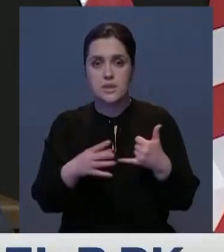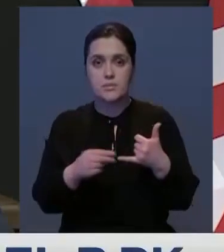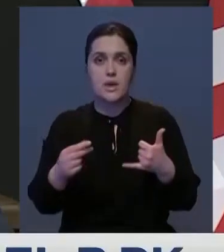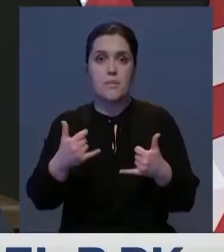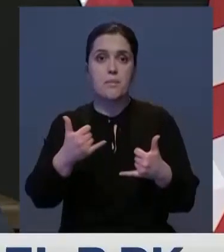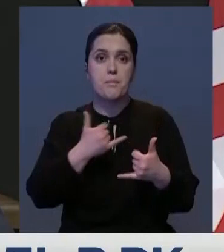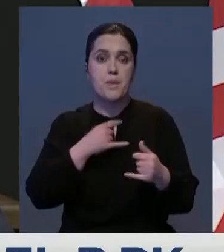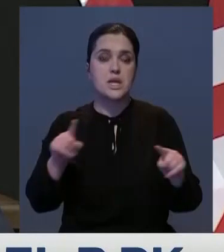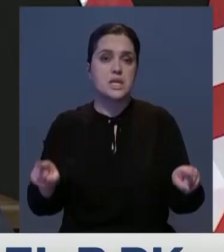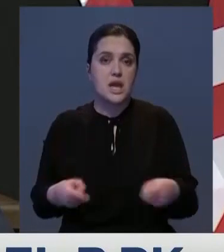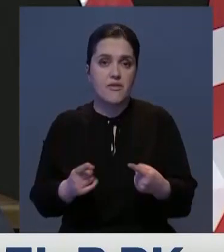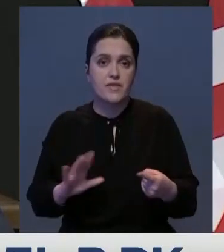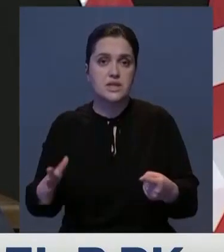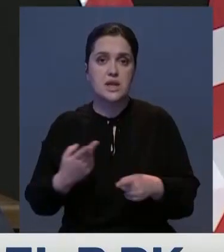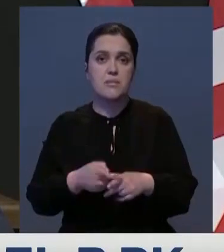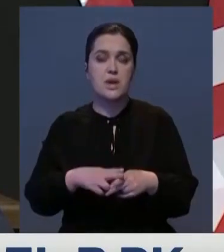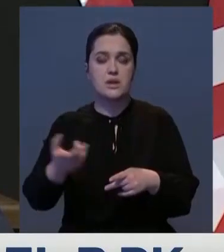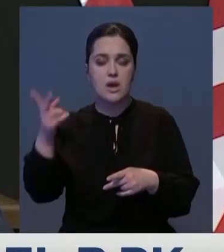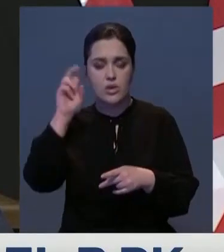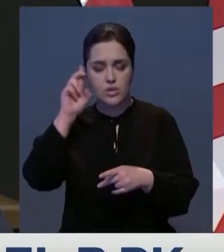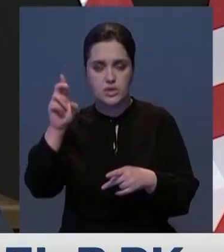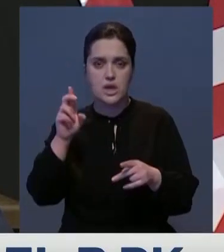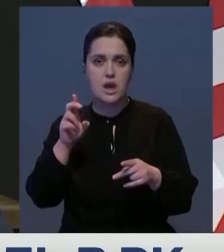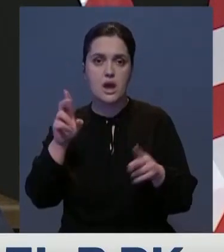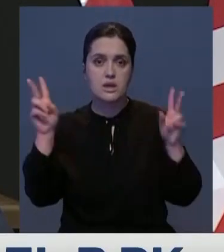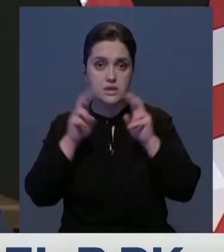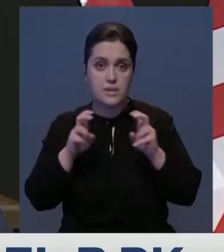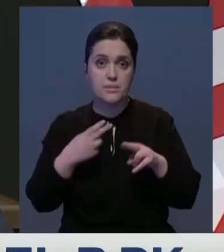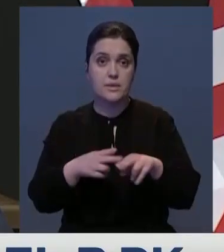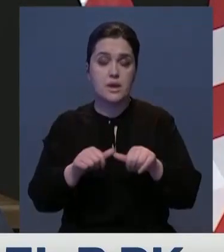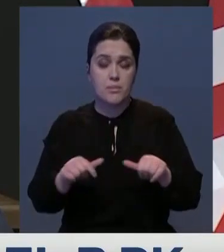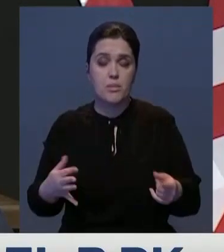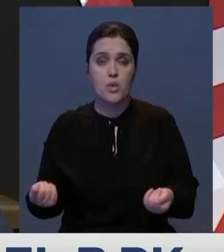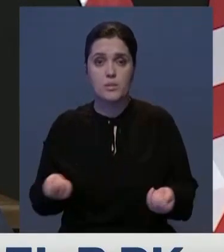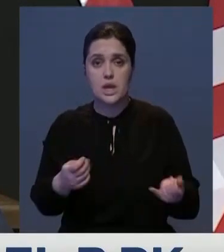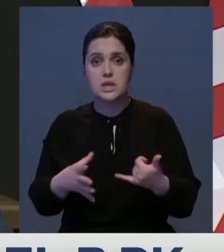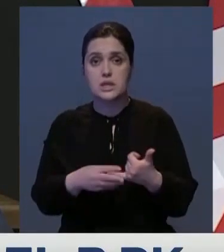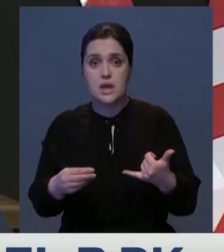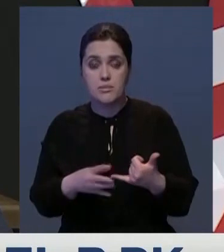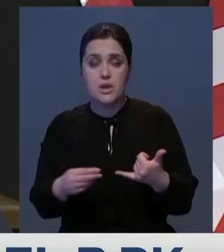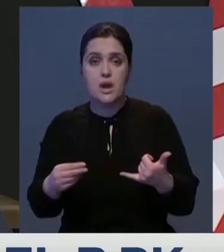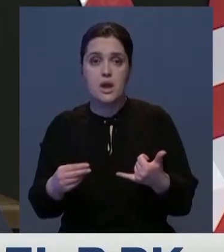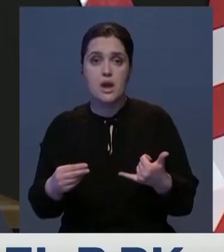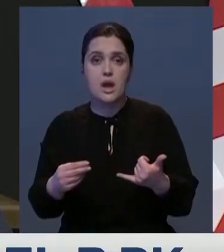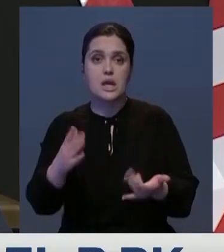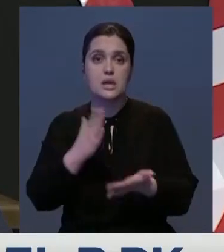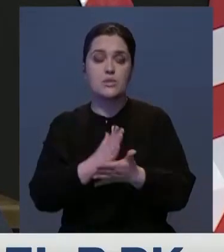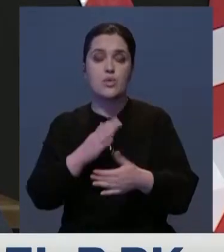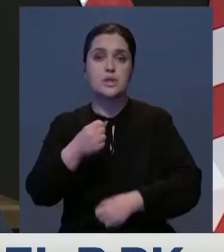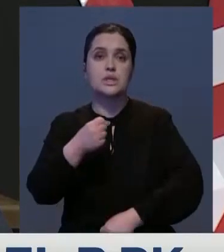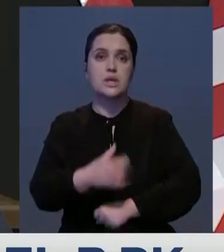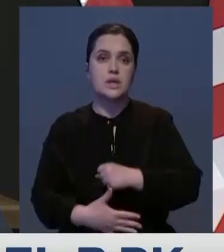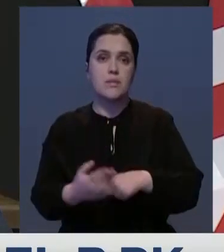мы не восстановили вертикаль Государственной земельной инспекции. При этом Комитет по управлению земельными ресурсами располагает только центральным